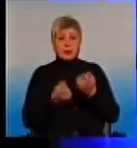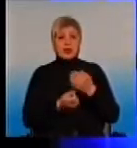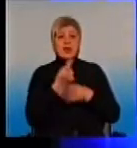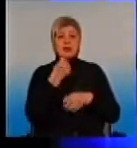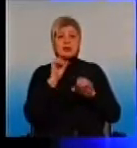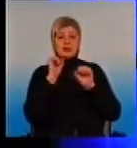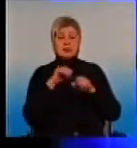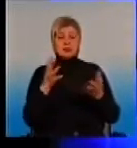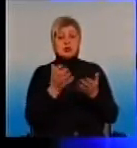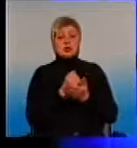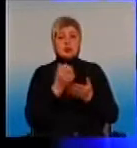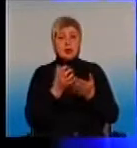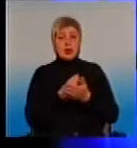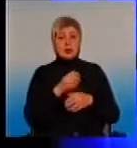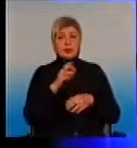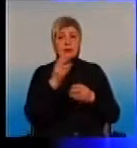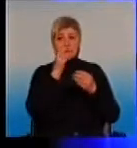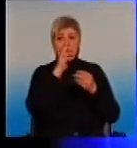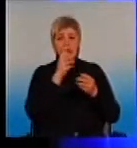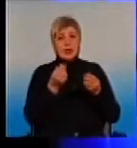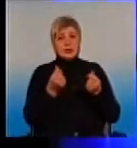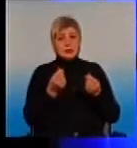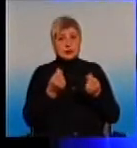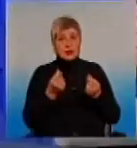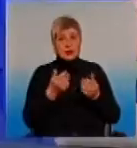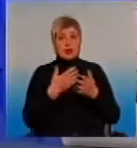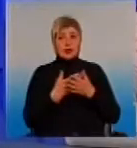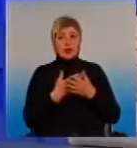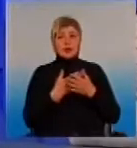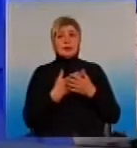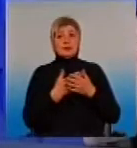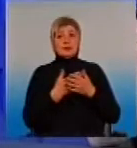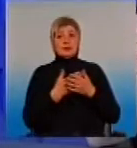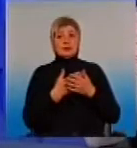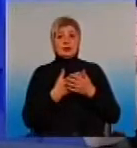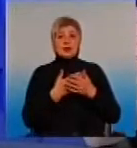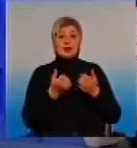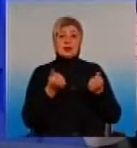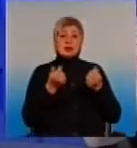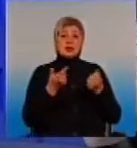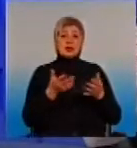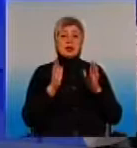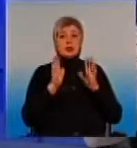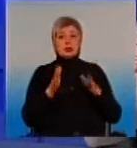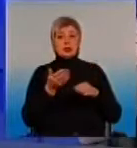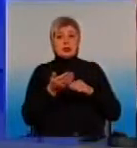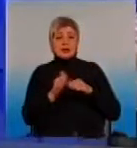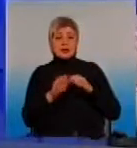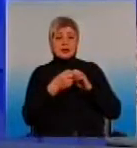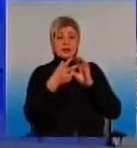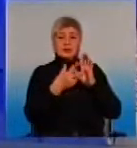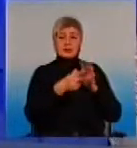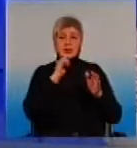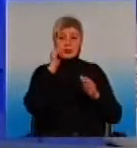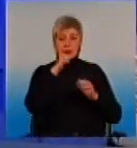деньги. То есть, своим трудом. вы уже трогнули цего питания, коротко прогнозованные цифры. Сколько будет выделяться в 2018 году на пациента?